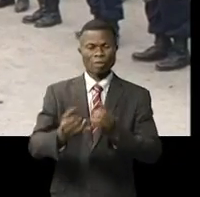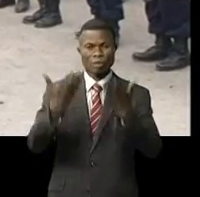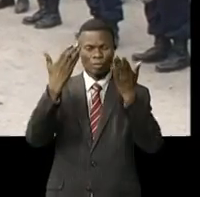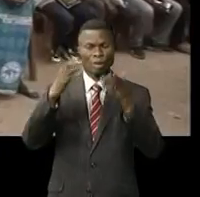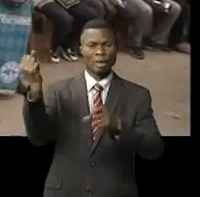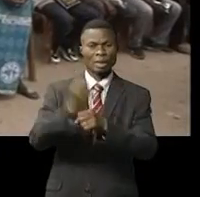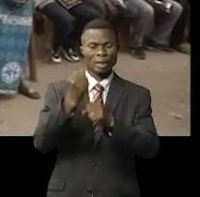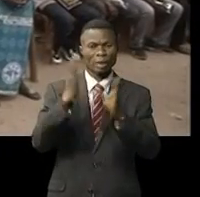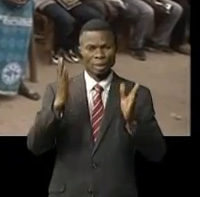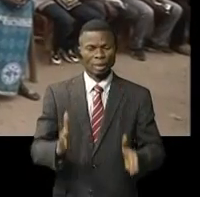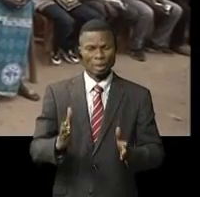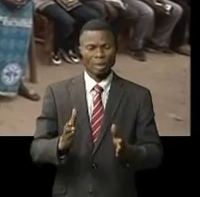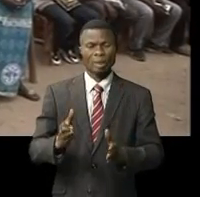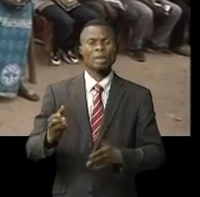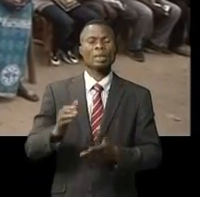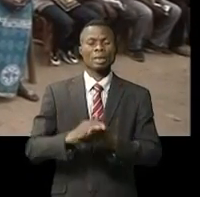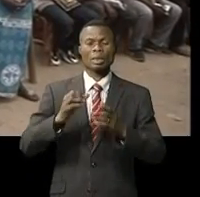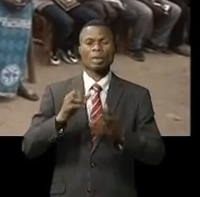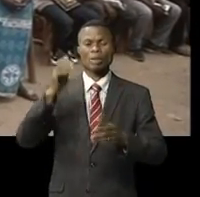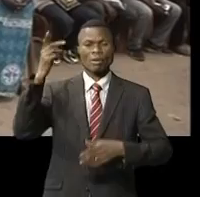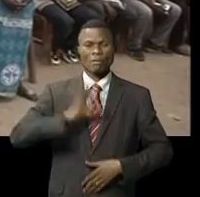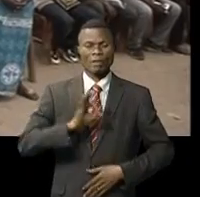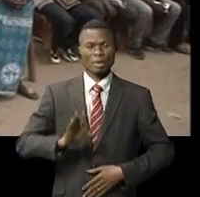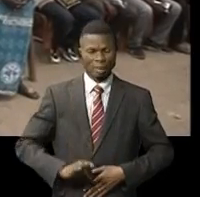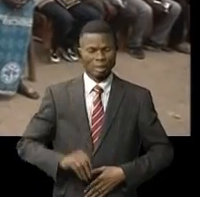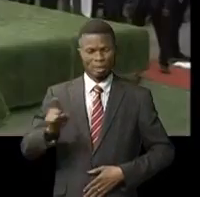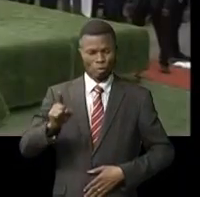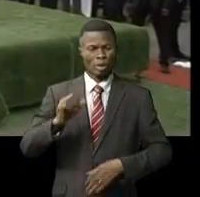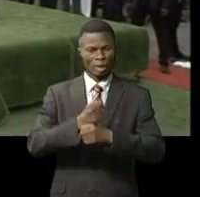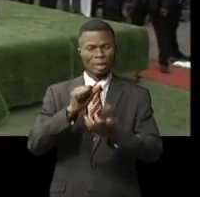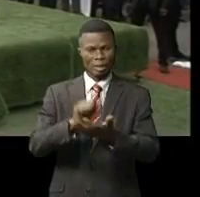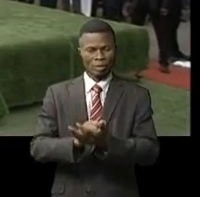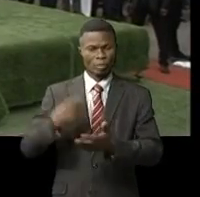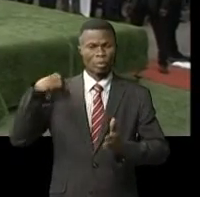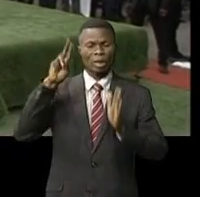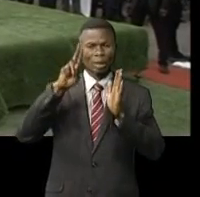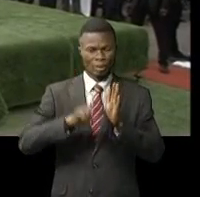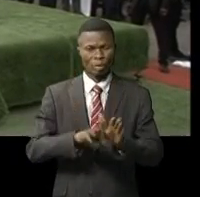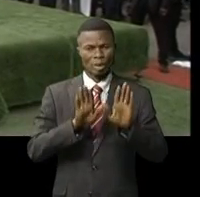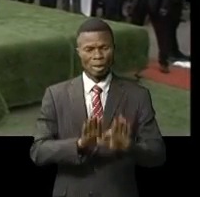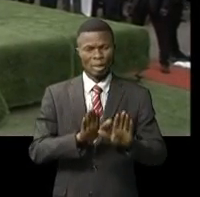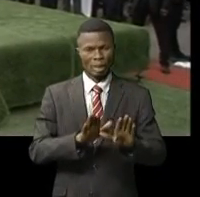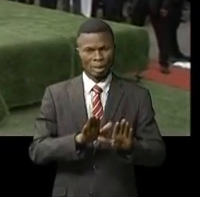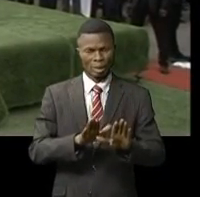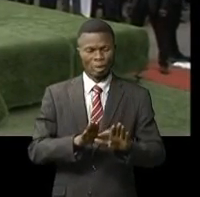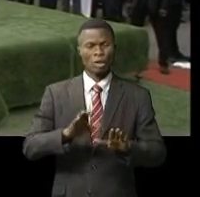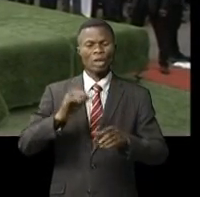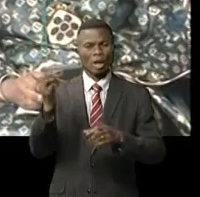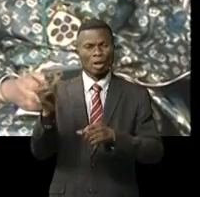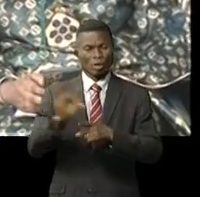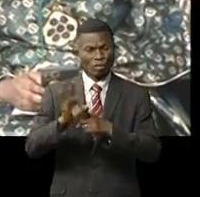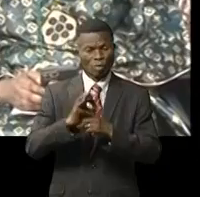professionnelles et métiers baptisés Félix-Antoine Tchiseki de Chilombo le gouvernement attend ainsi faire de la formation